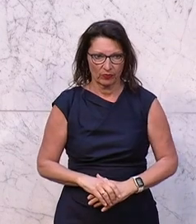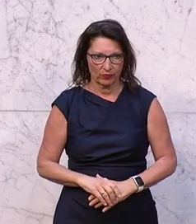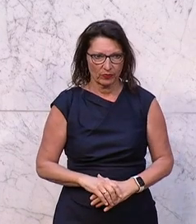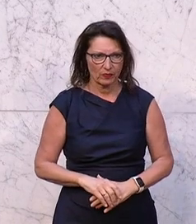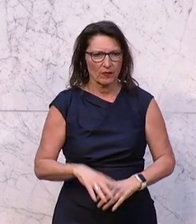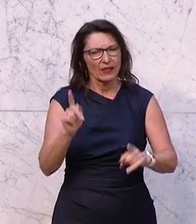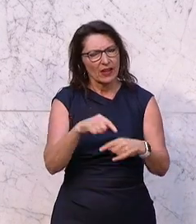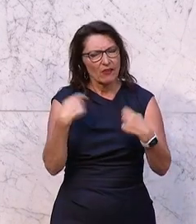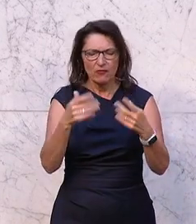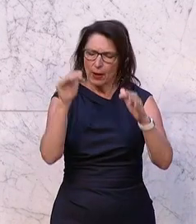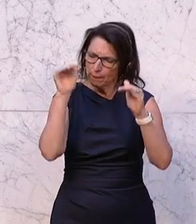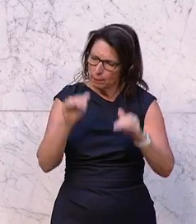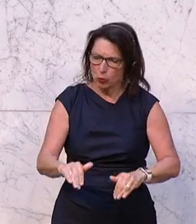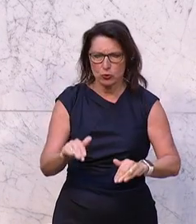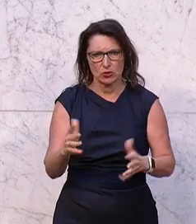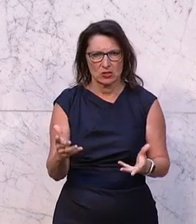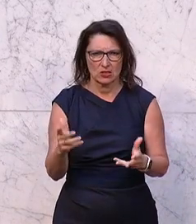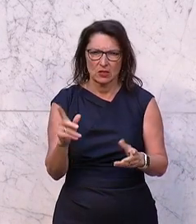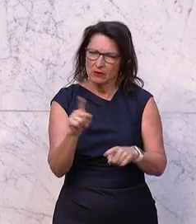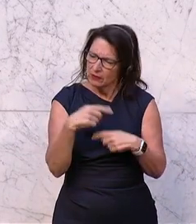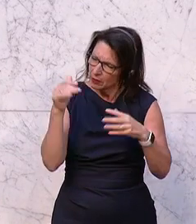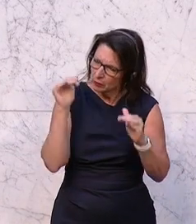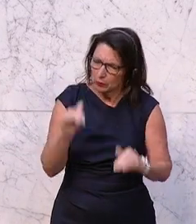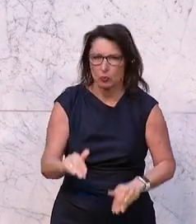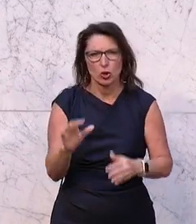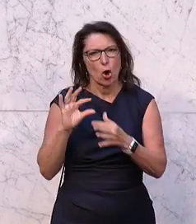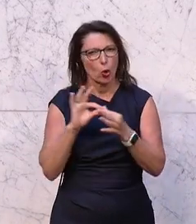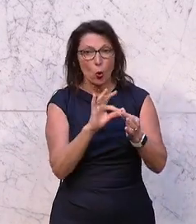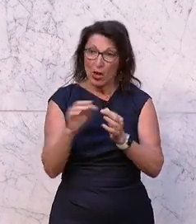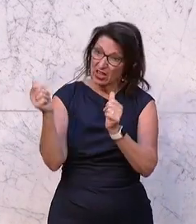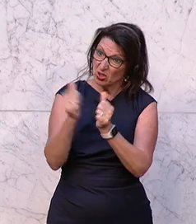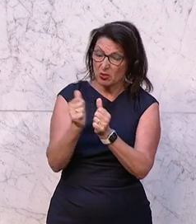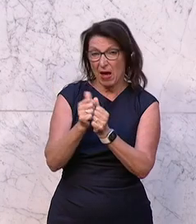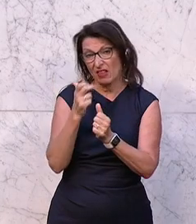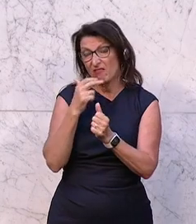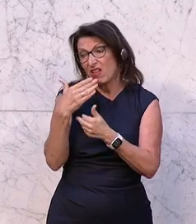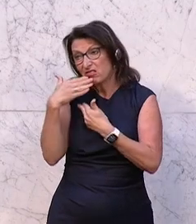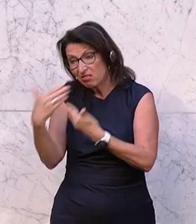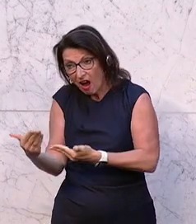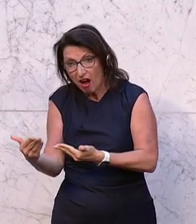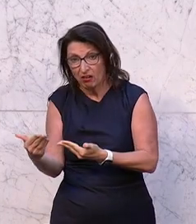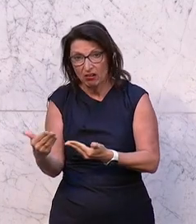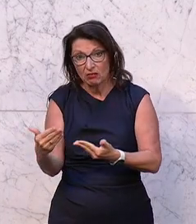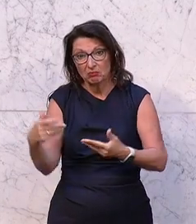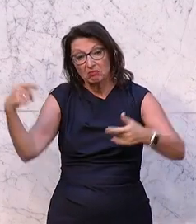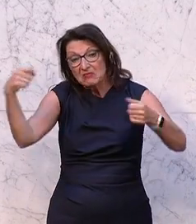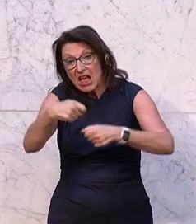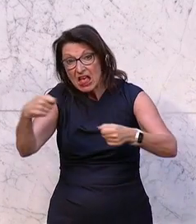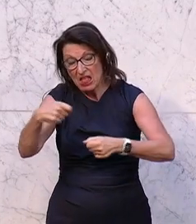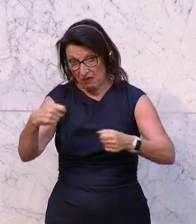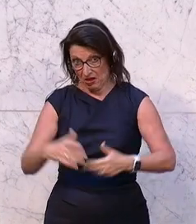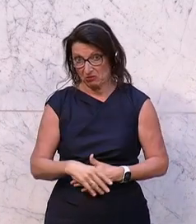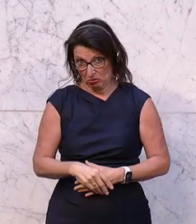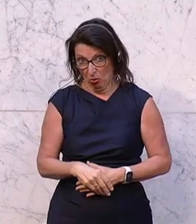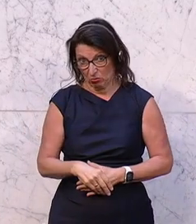Wir müssen, um das klar zu machen, ich möchte mich beim Koalitionspartner auch bedanken, dass wir hier solche Investitionen machen. Und auch Euch